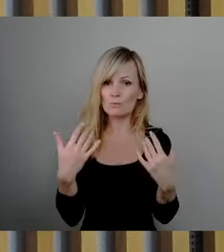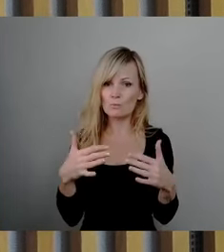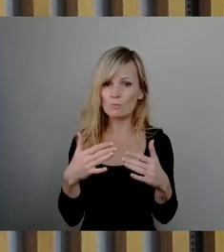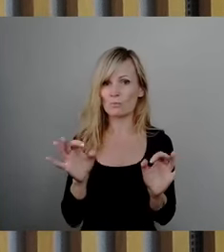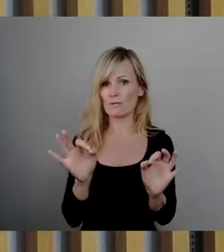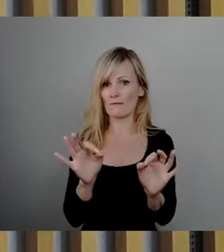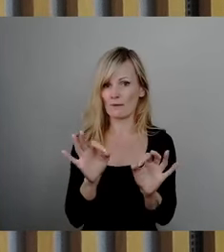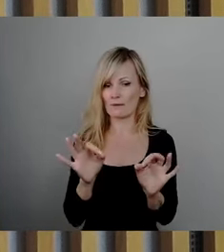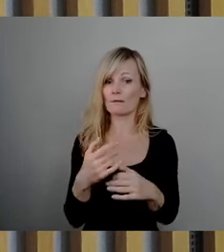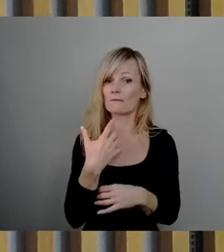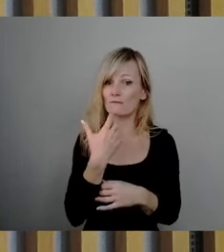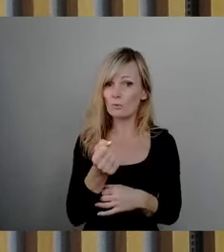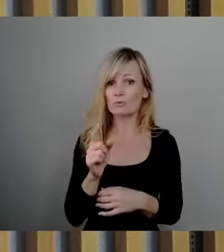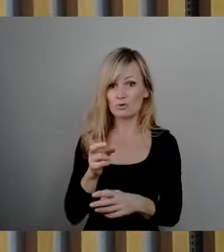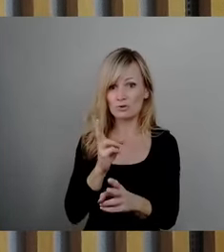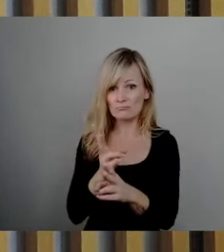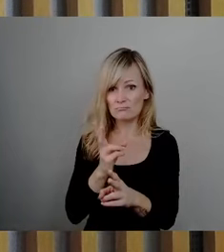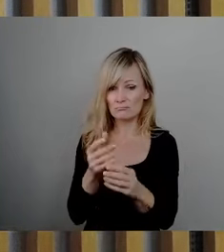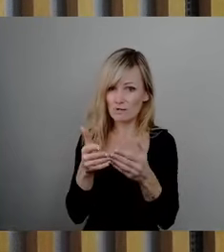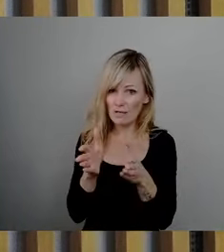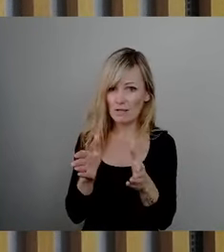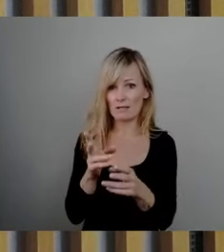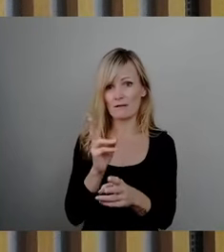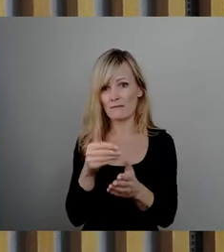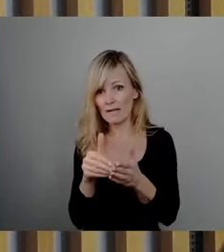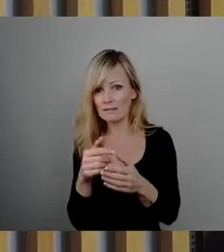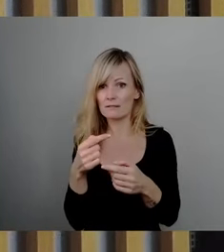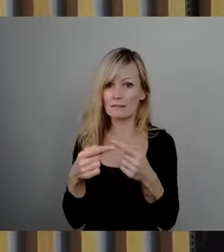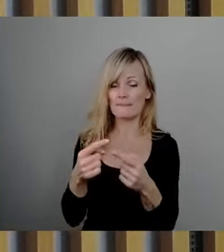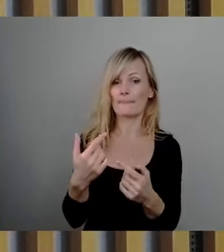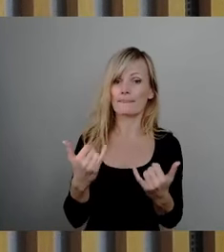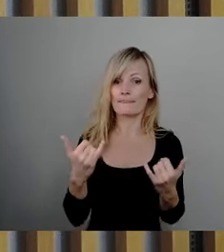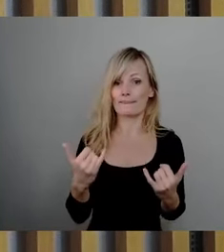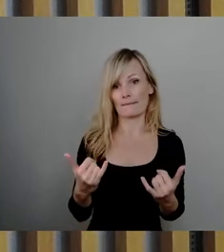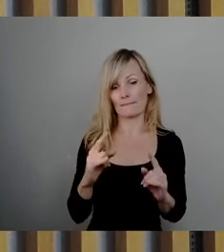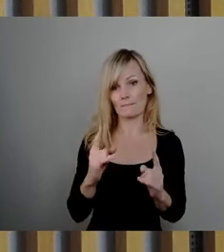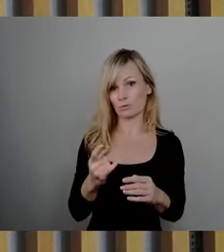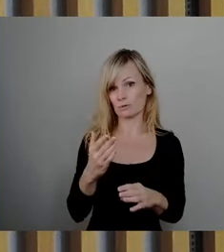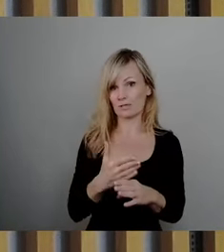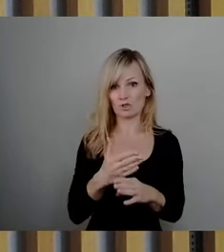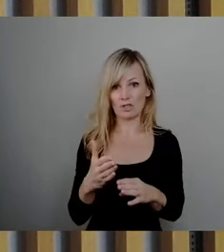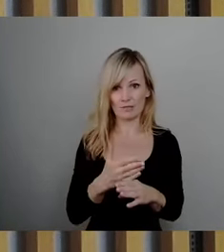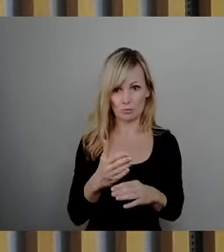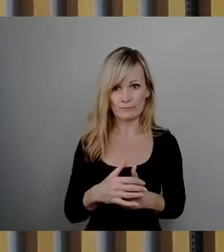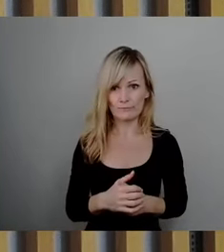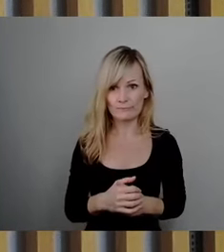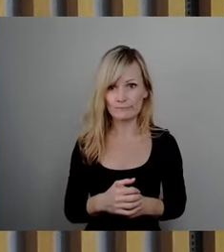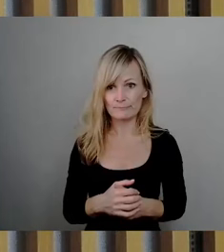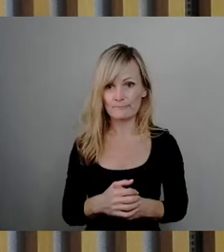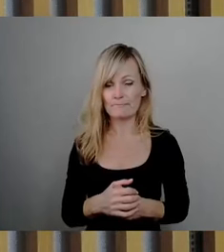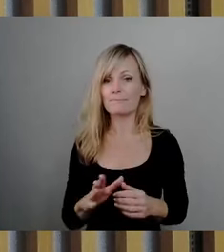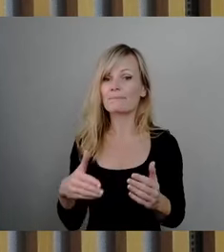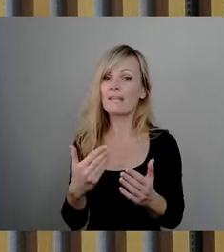erhalten möchte, dann ist es geboten, eine Entscheidung zu treffen. Es gibt ja verschiedene